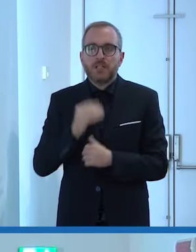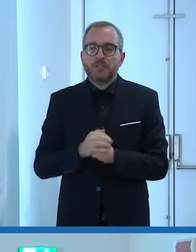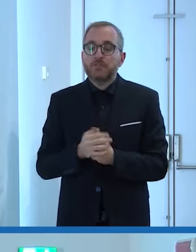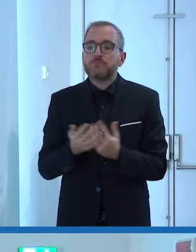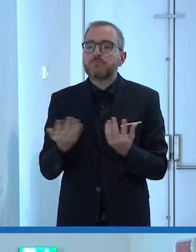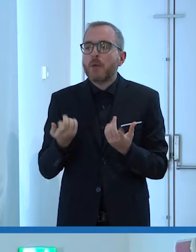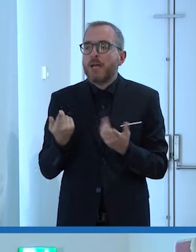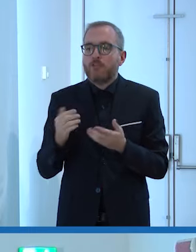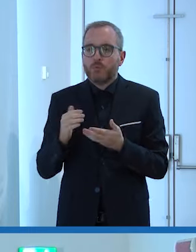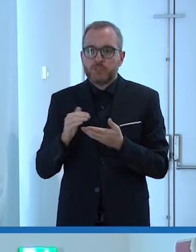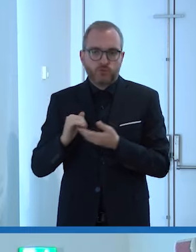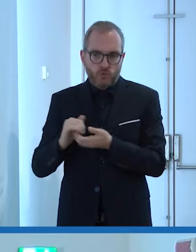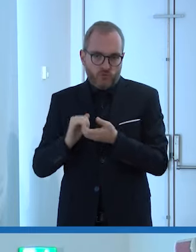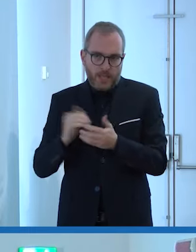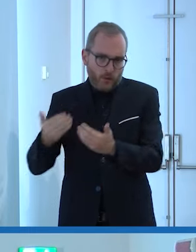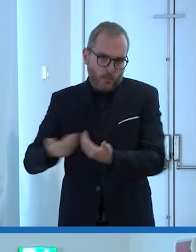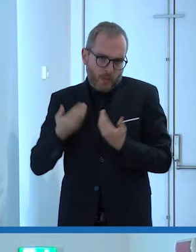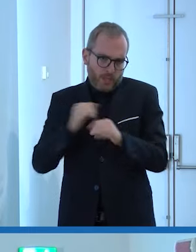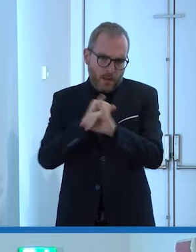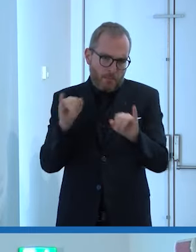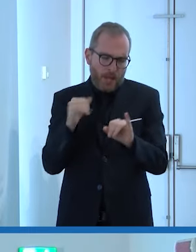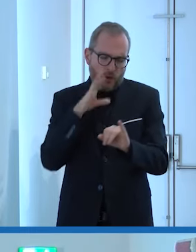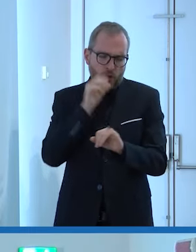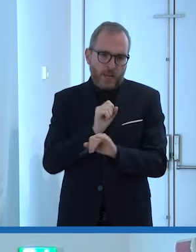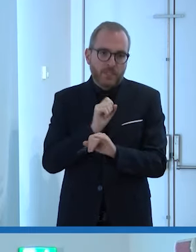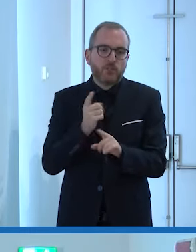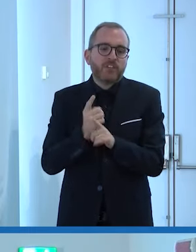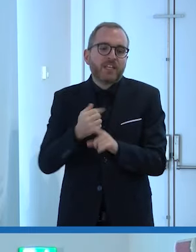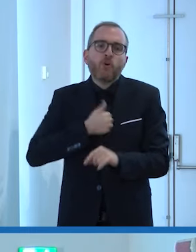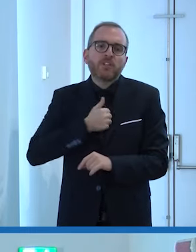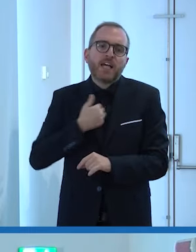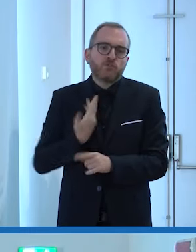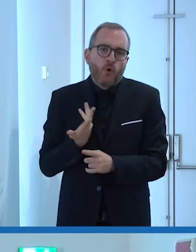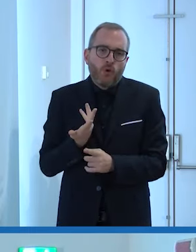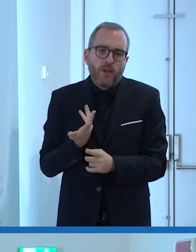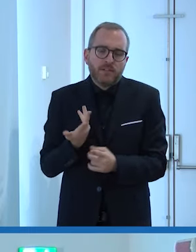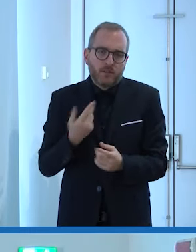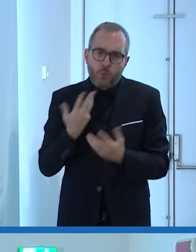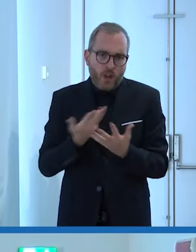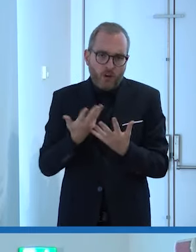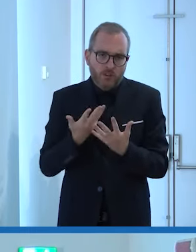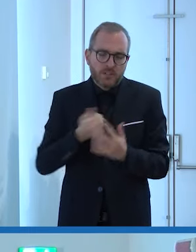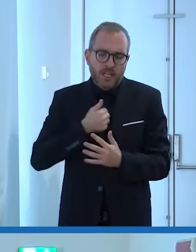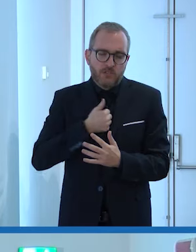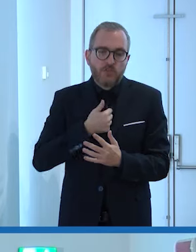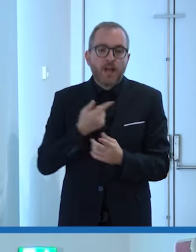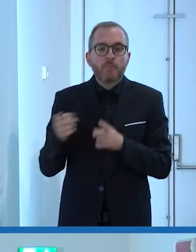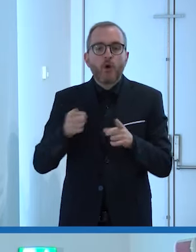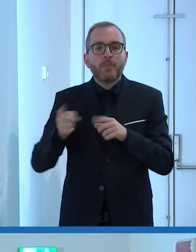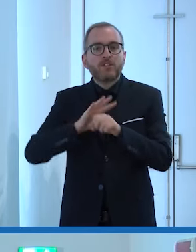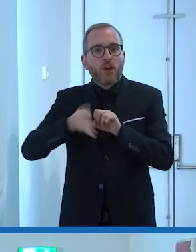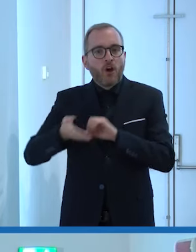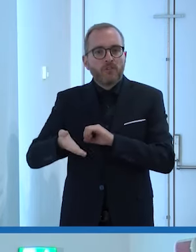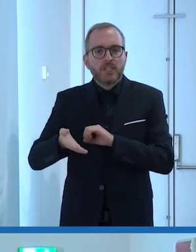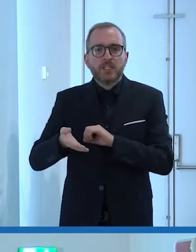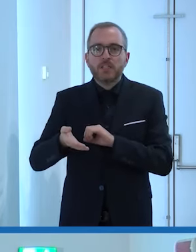la società non mi aiuterà mai devo fare qualcosa per me stessa durante la pandemia mi sono detta che